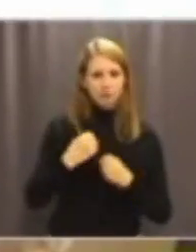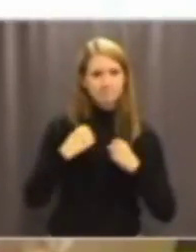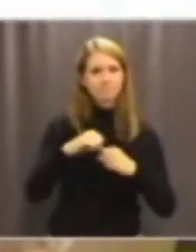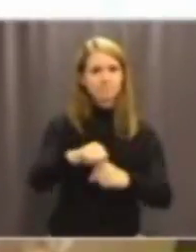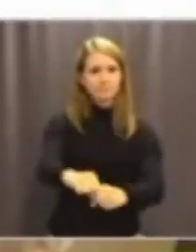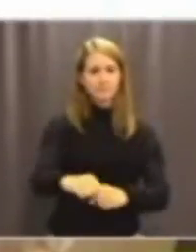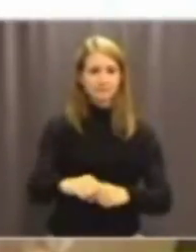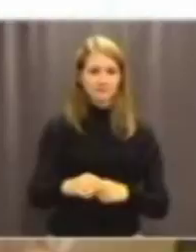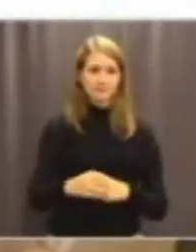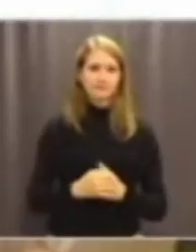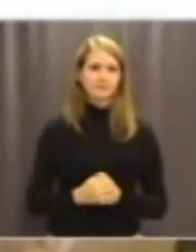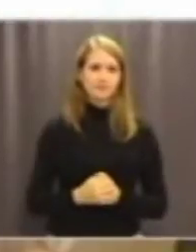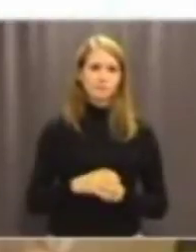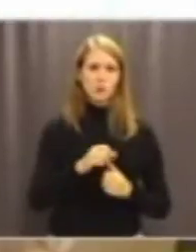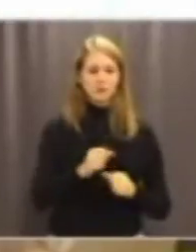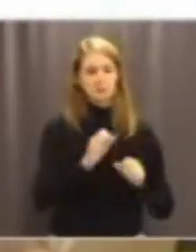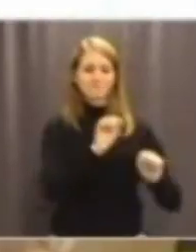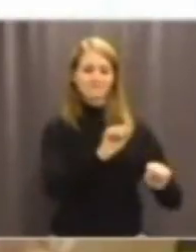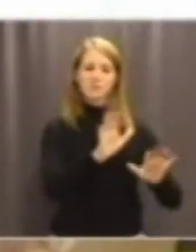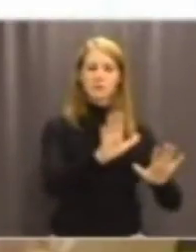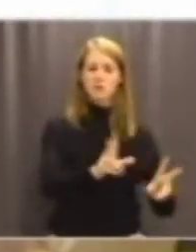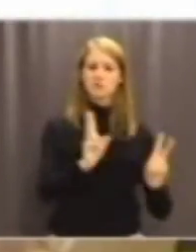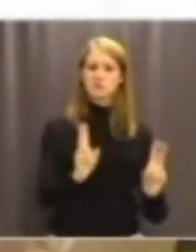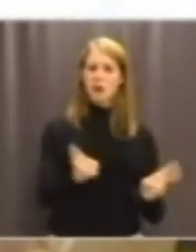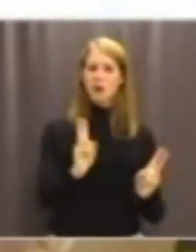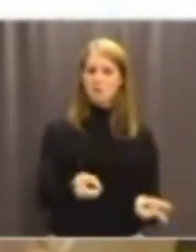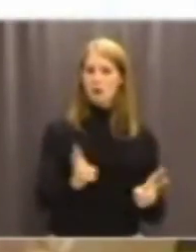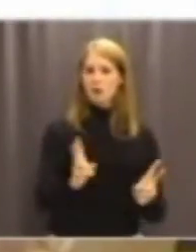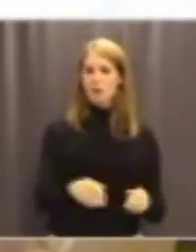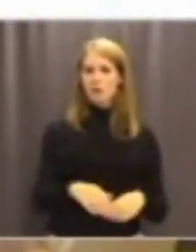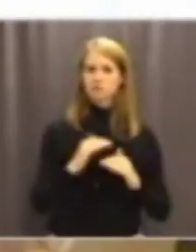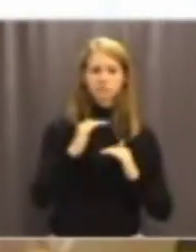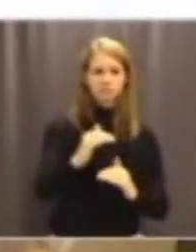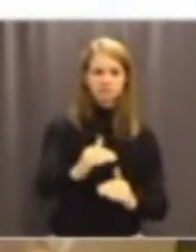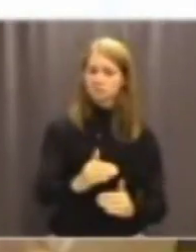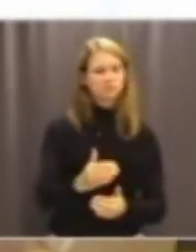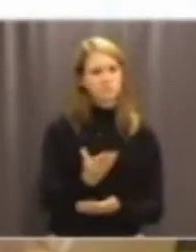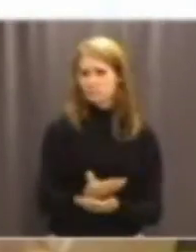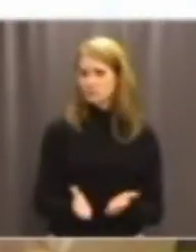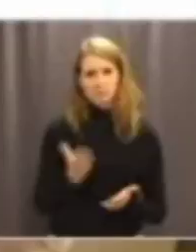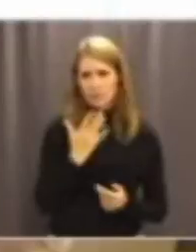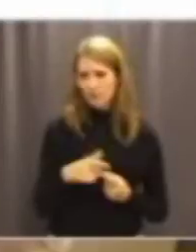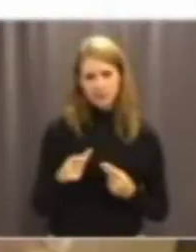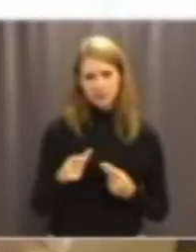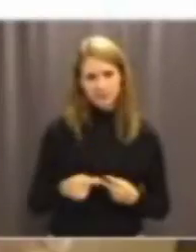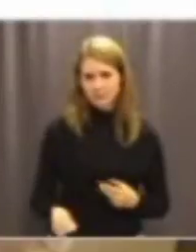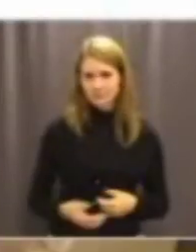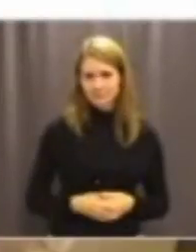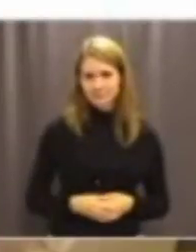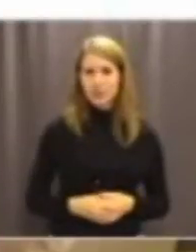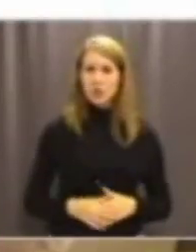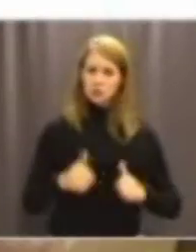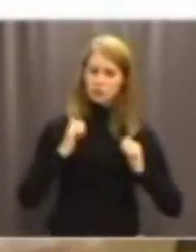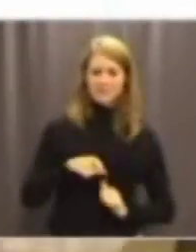att låta dem vara som de är är inte ett bra alternativ. Tyvärr är det inte med ännu